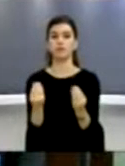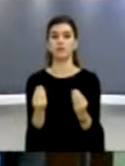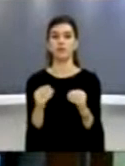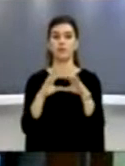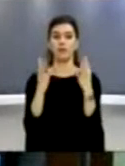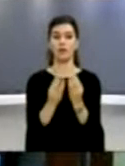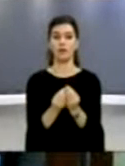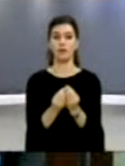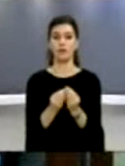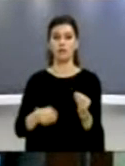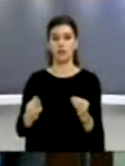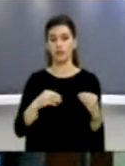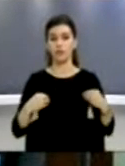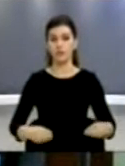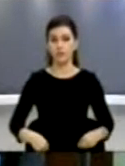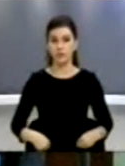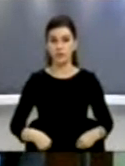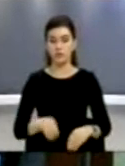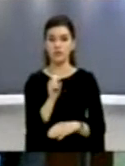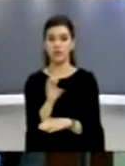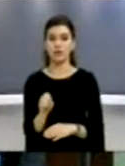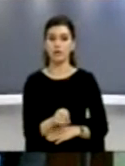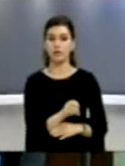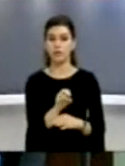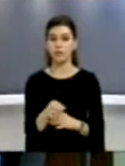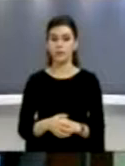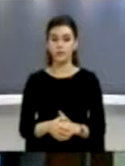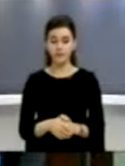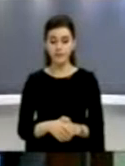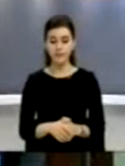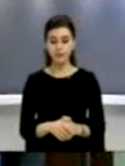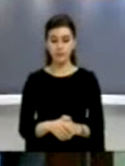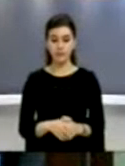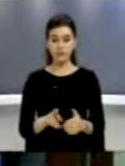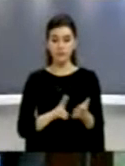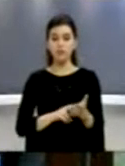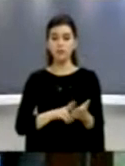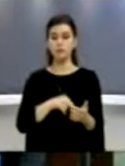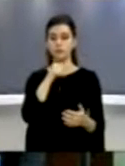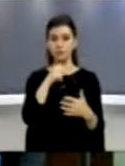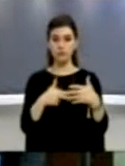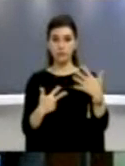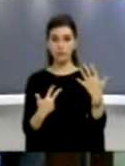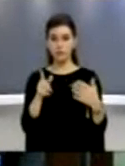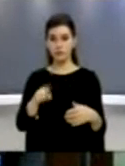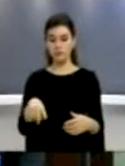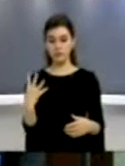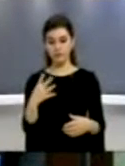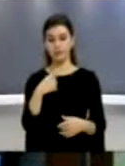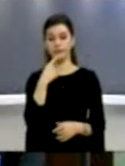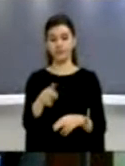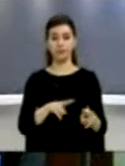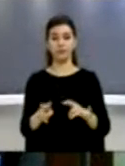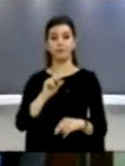bërë ngritjën profesionale të gjyçtarve dhe të prokurorve. Në nenin 5 paragrafi 4 thua se gjyçtarët e emrojnë do të